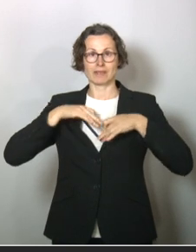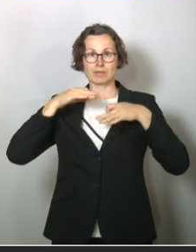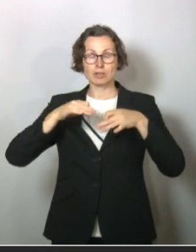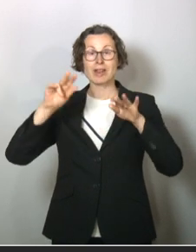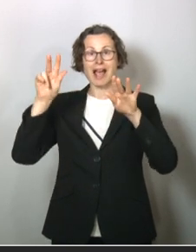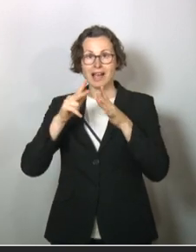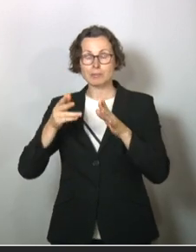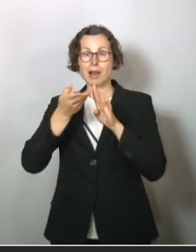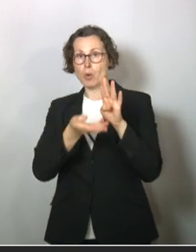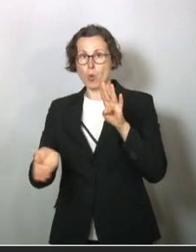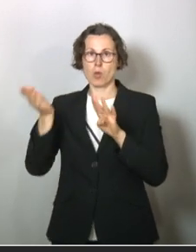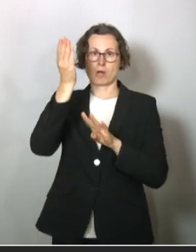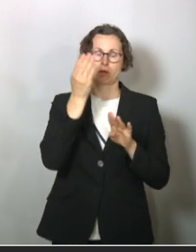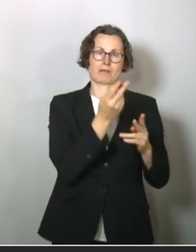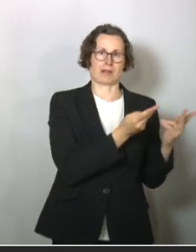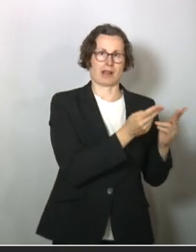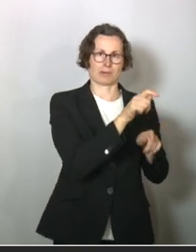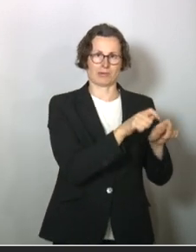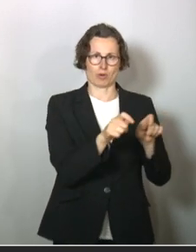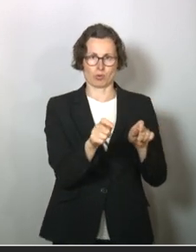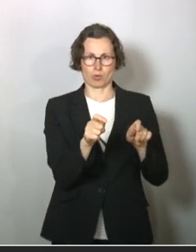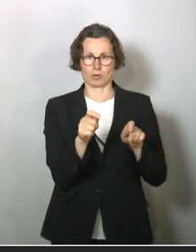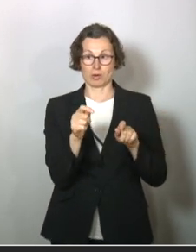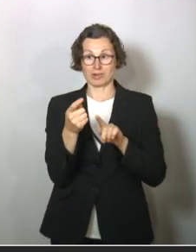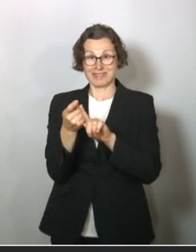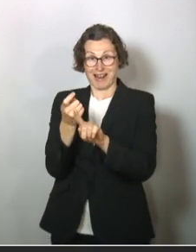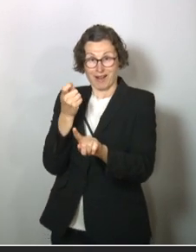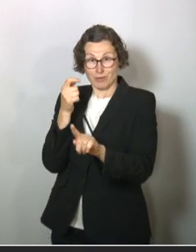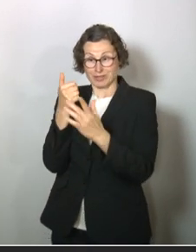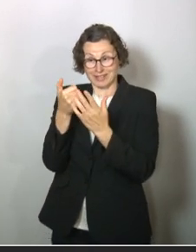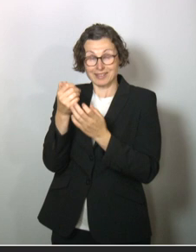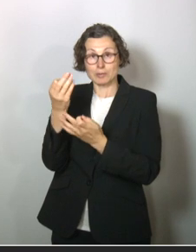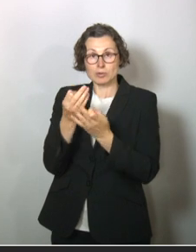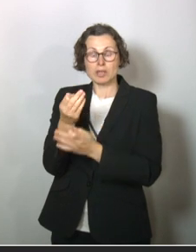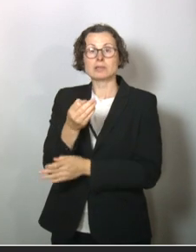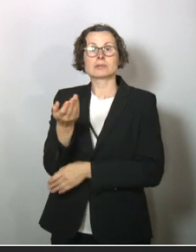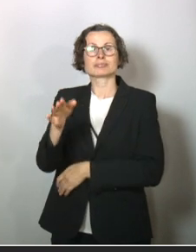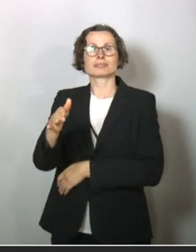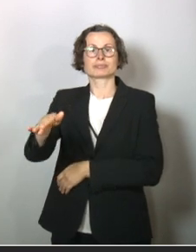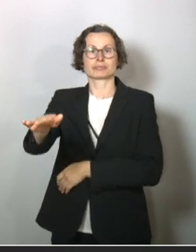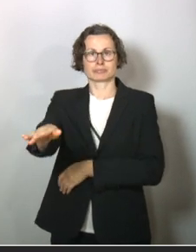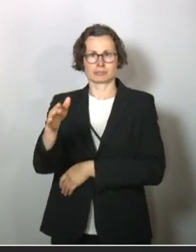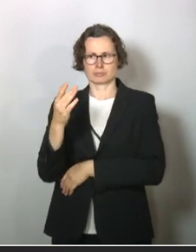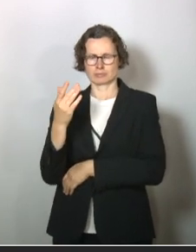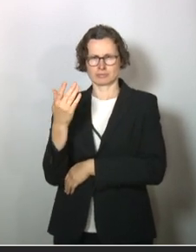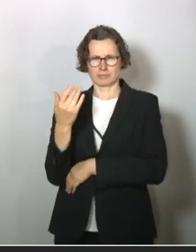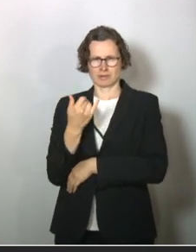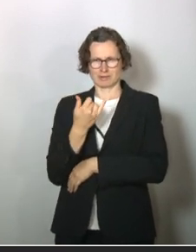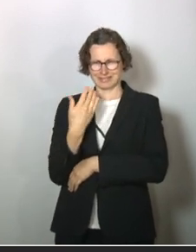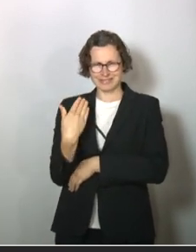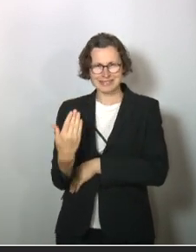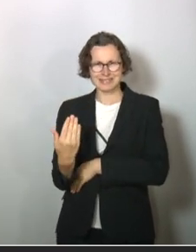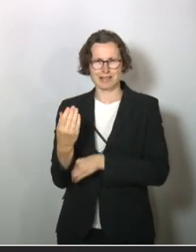wie der Anteil an der Bevölkerung und 60 Prozent der Todesfälle sind aus dieser Gruppe. Wie konnte das